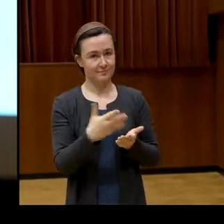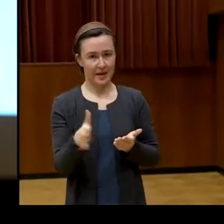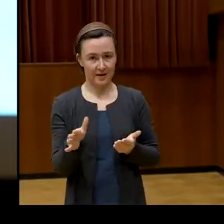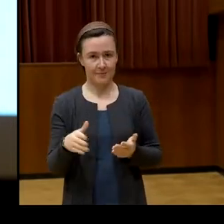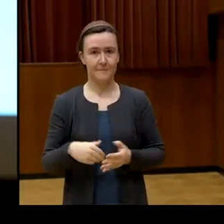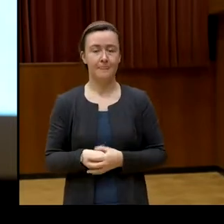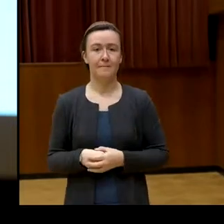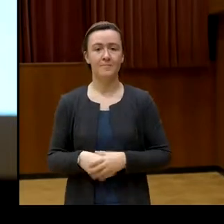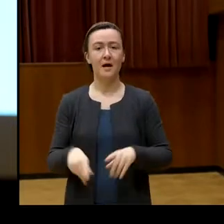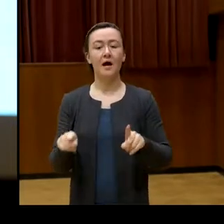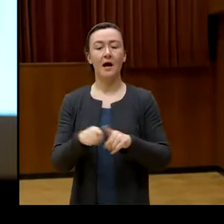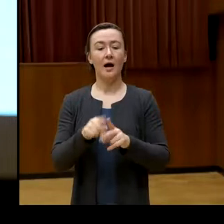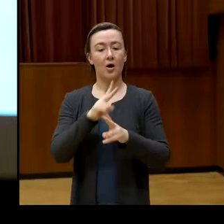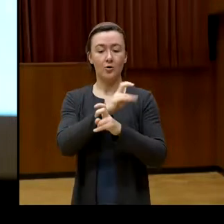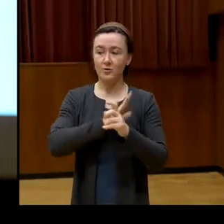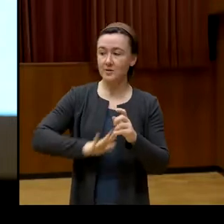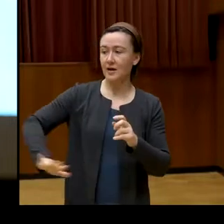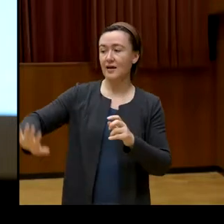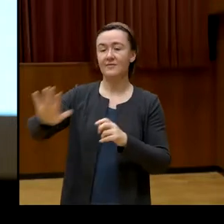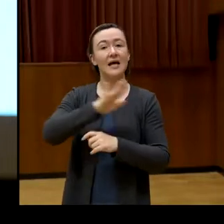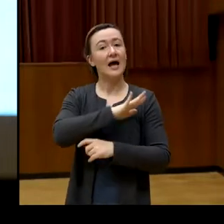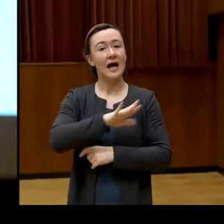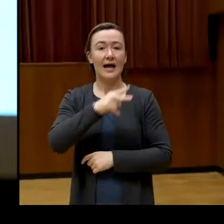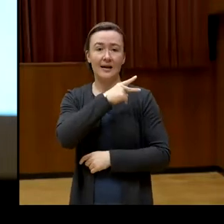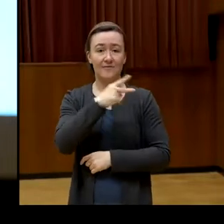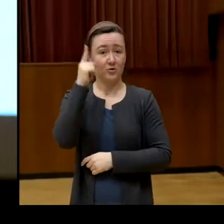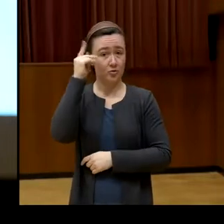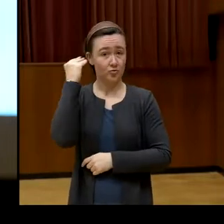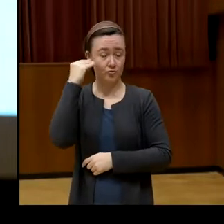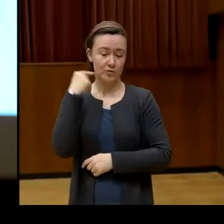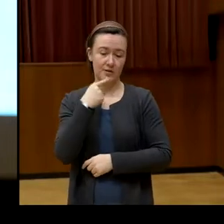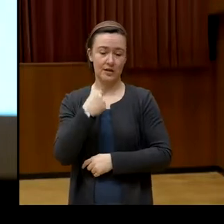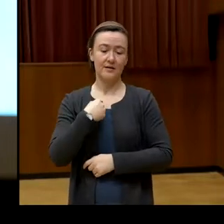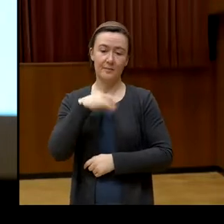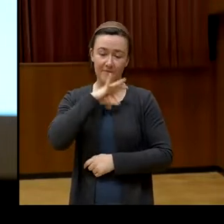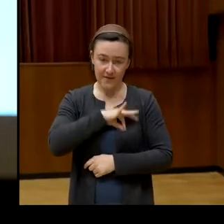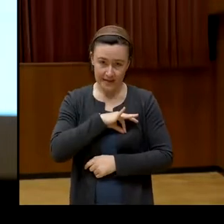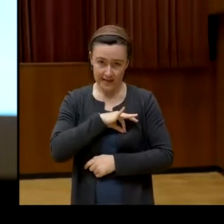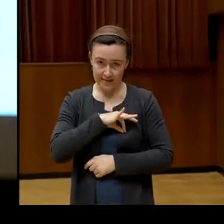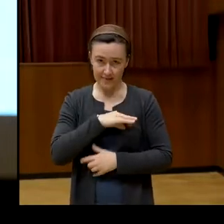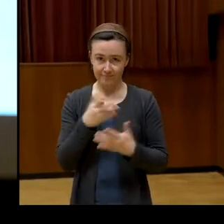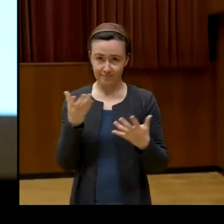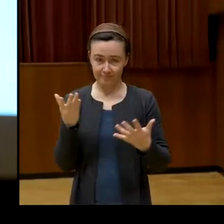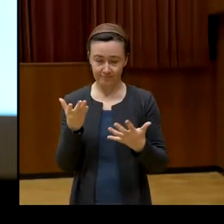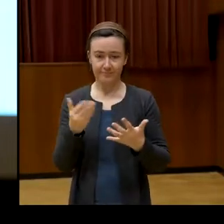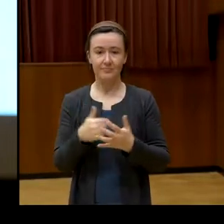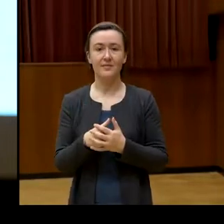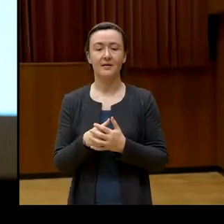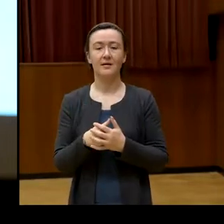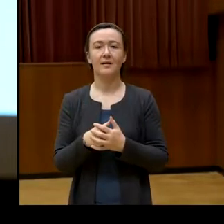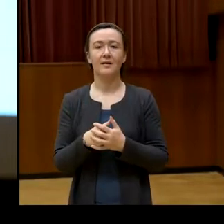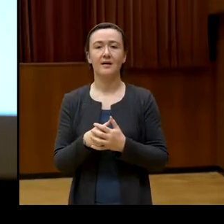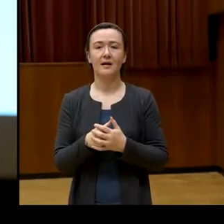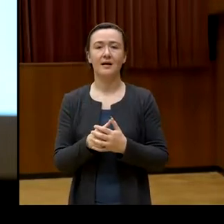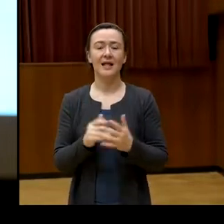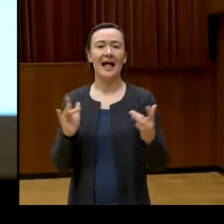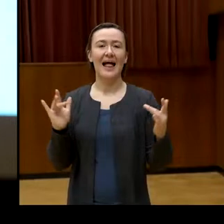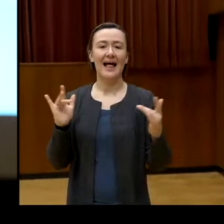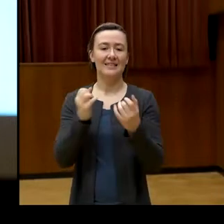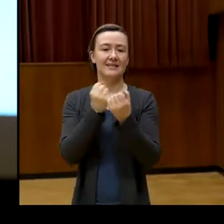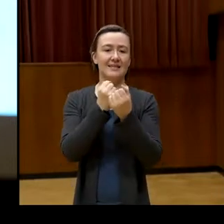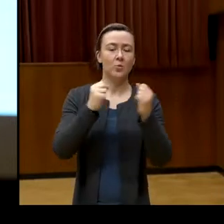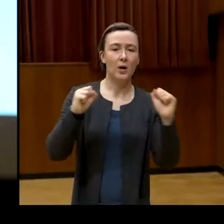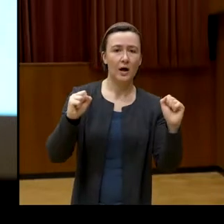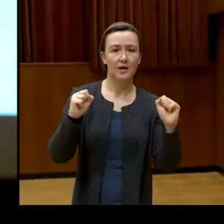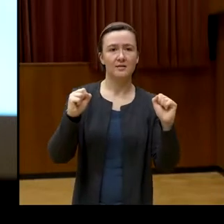verpflichtet und das ist leicht gesagt oder geschrieben. Ich zitiere keine antidemokratischen, rassistischen,